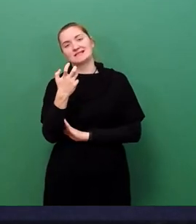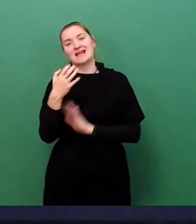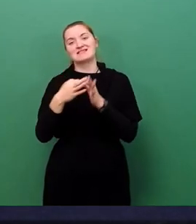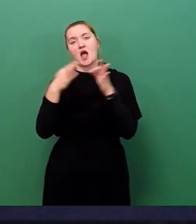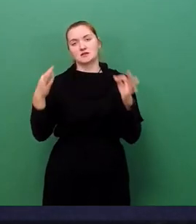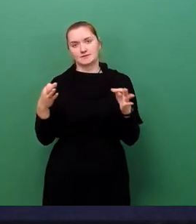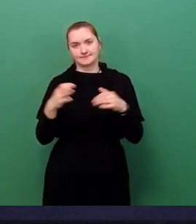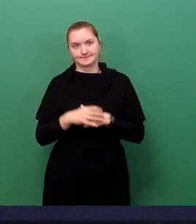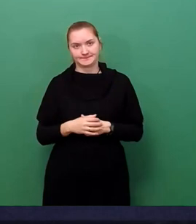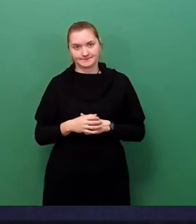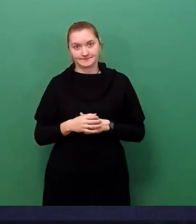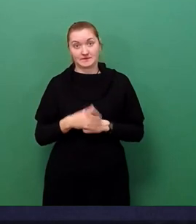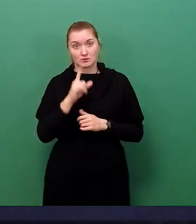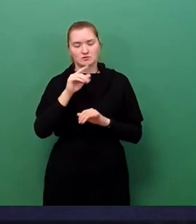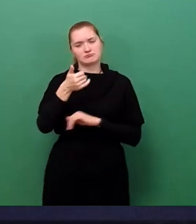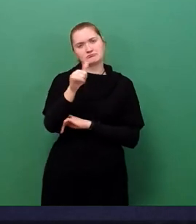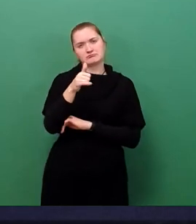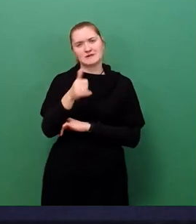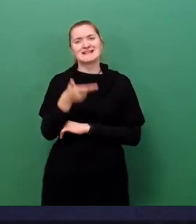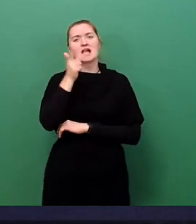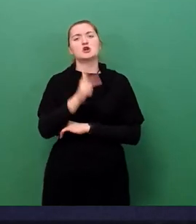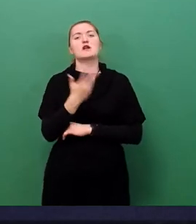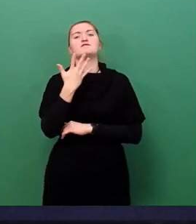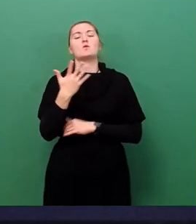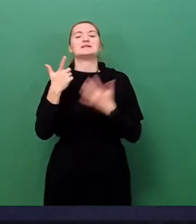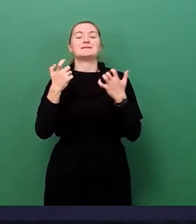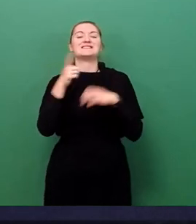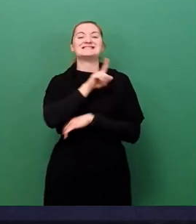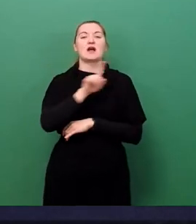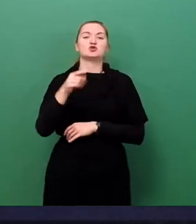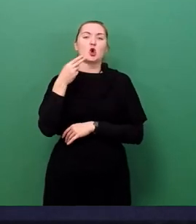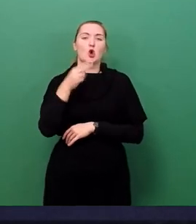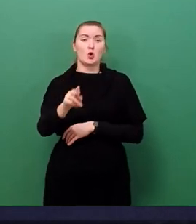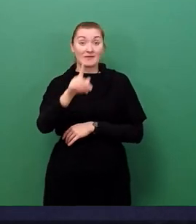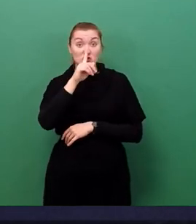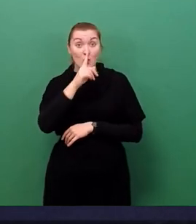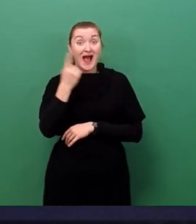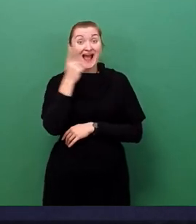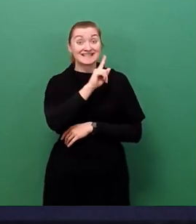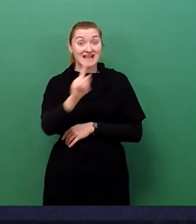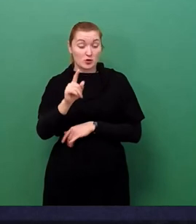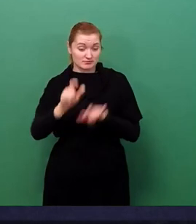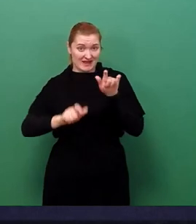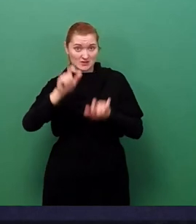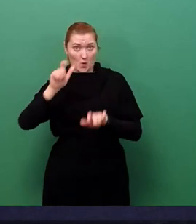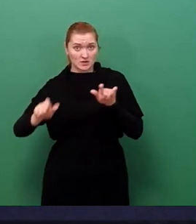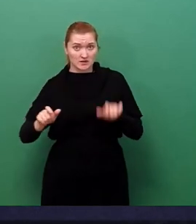also roundabout 375.000 Euro bei nur 1.000 Bürgerinnen und Bürgern müssten Sie aufbringen.